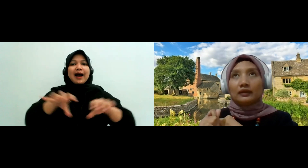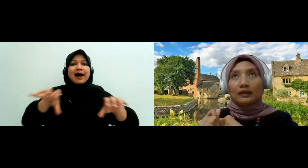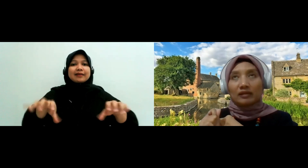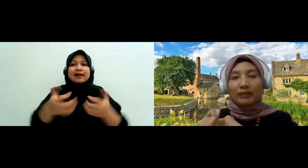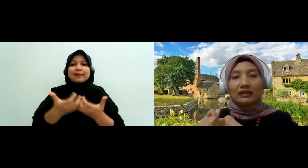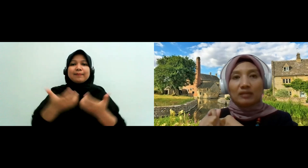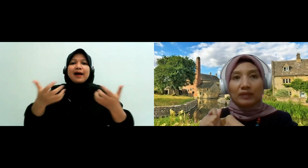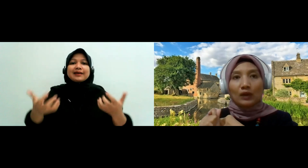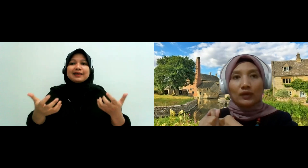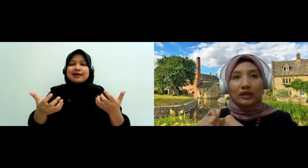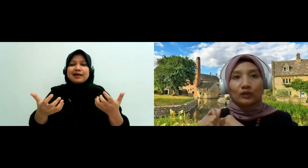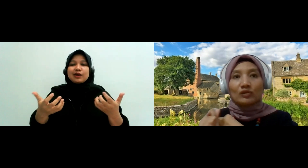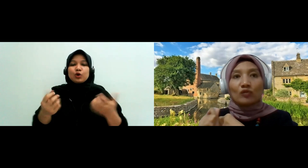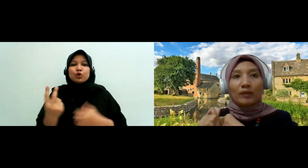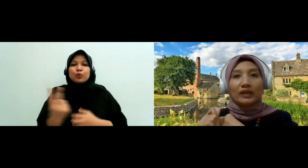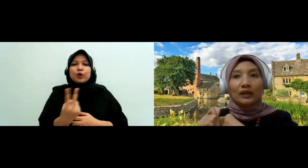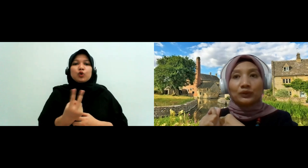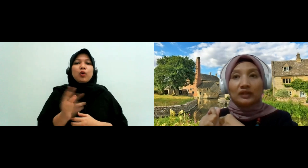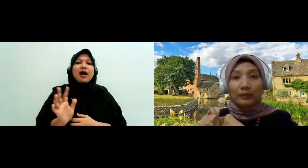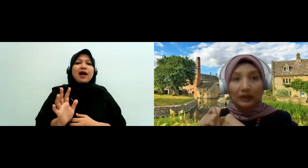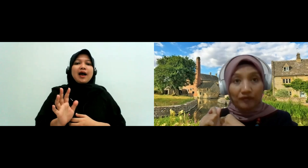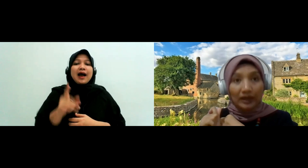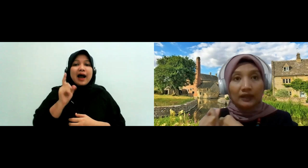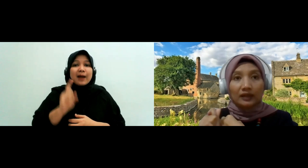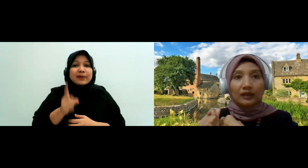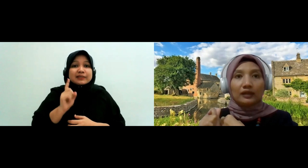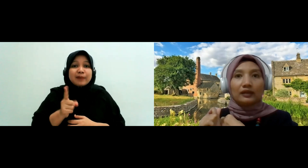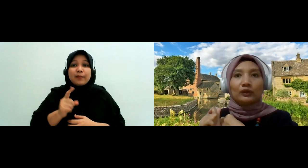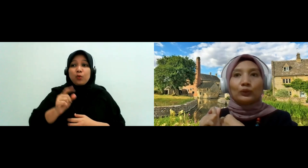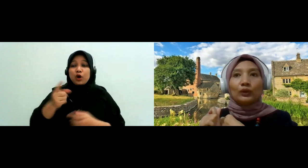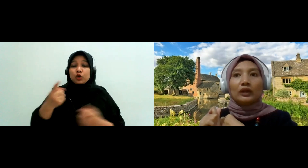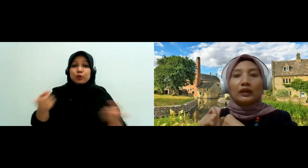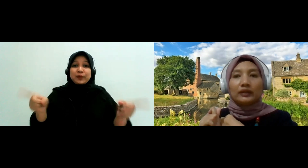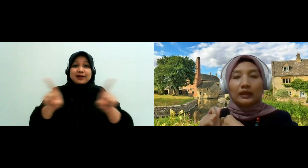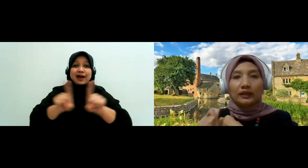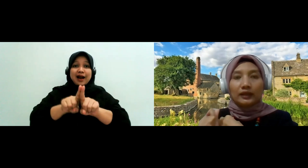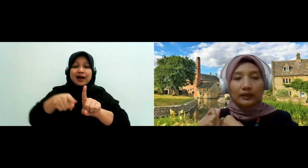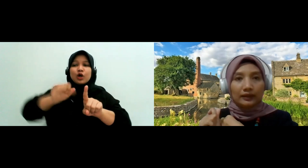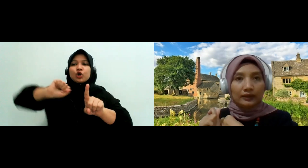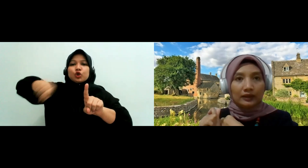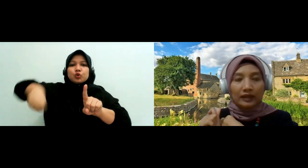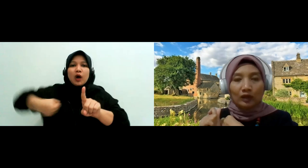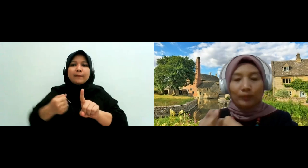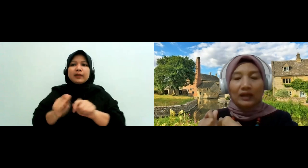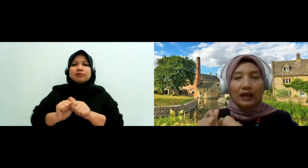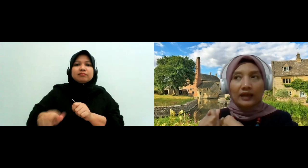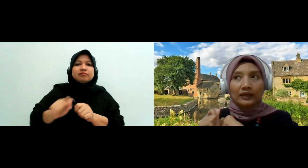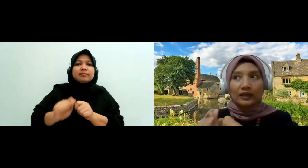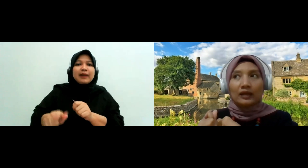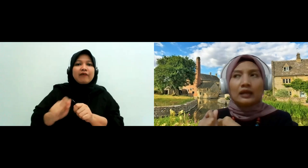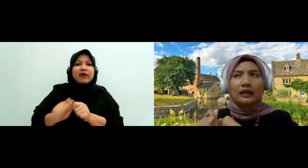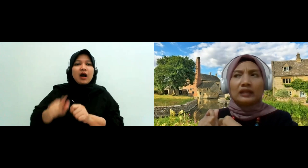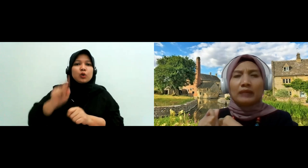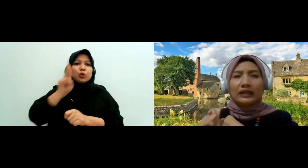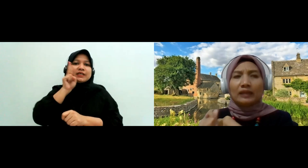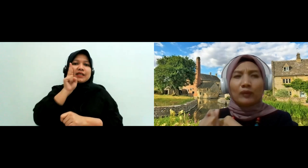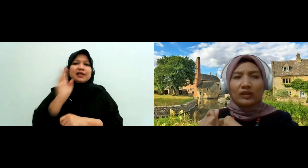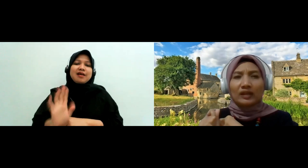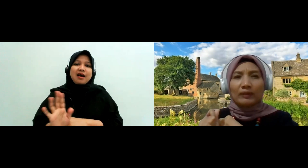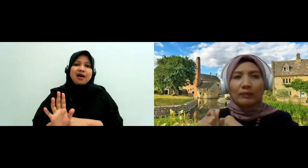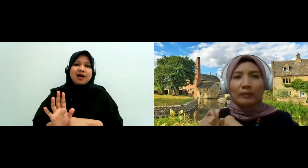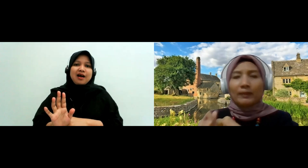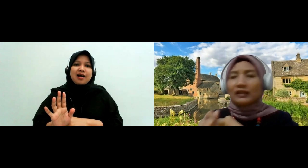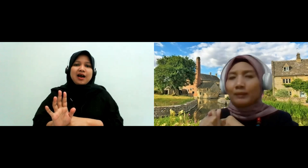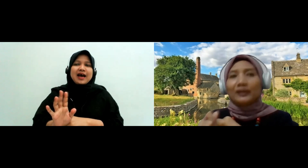sepanjang perkawinan itu suaminya itu tidak menaftahi gitu jadi saya lupa akhirnya dibaginya